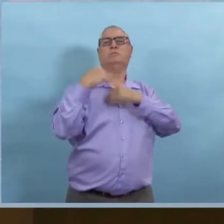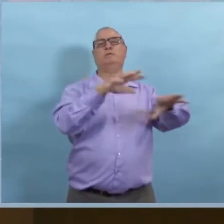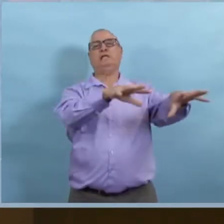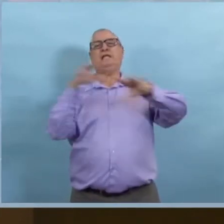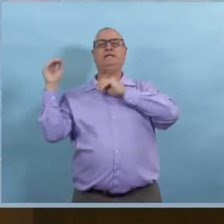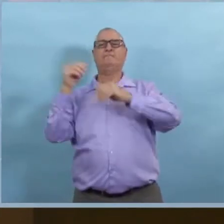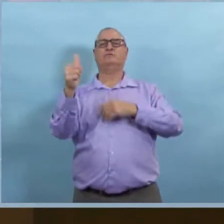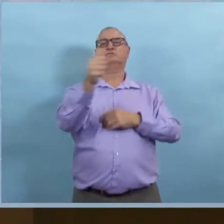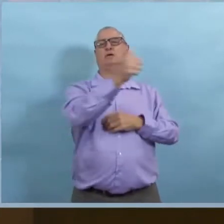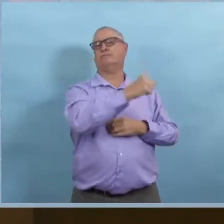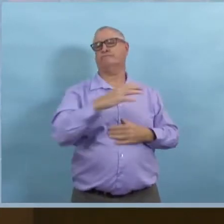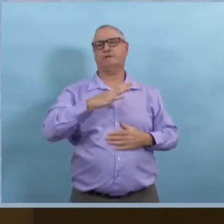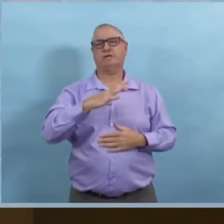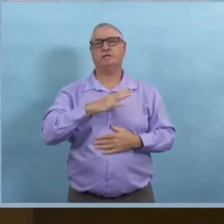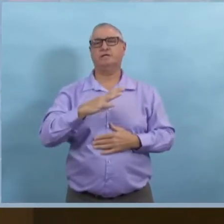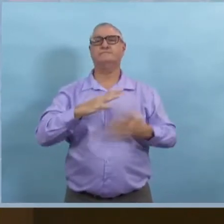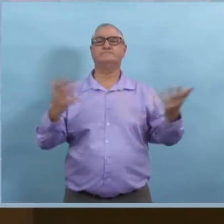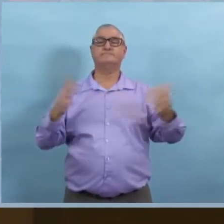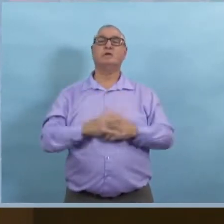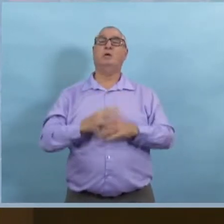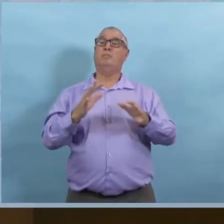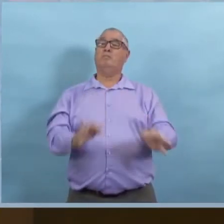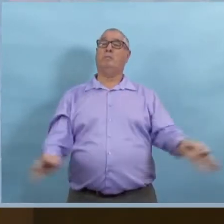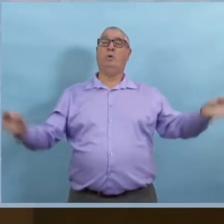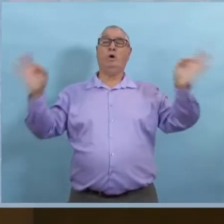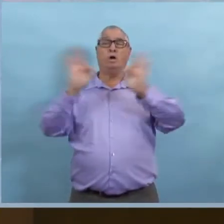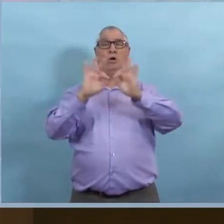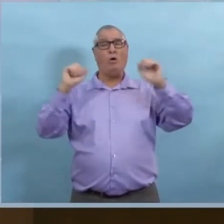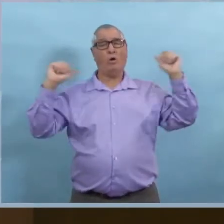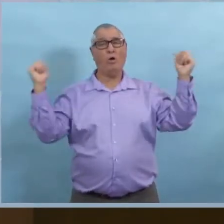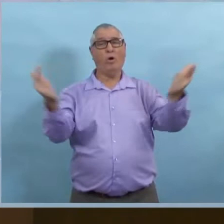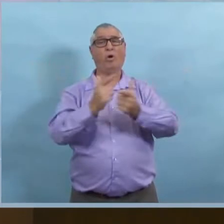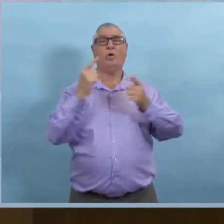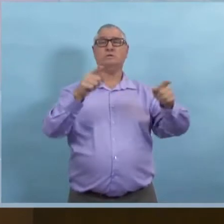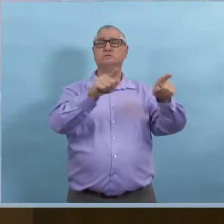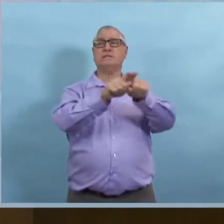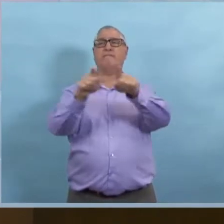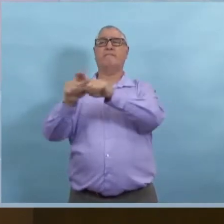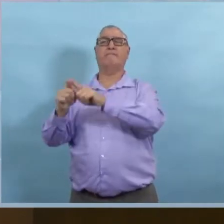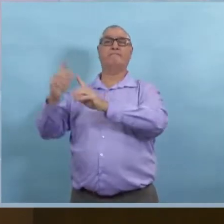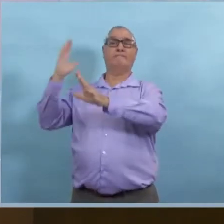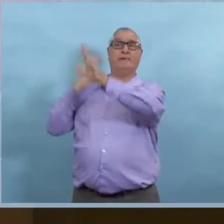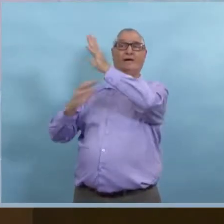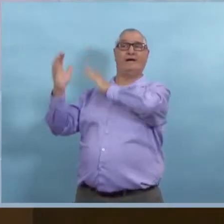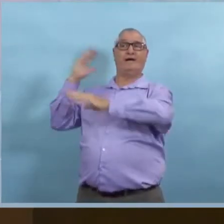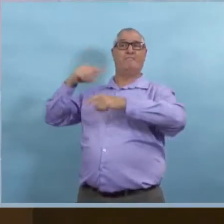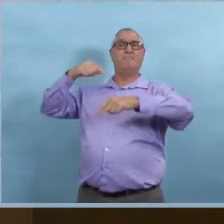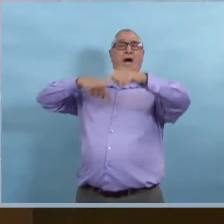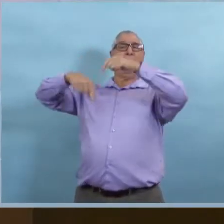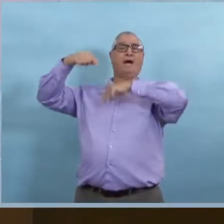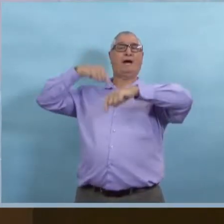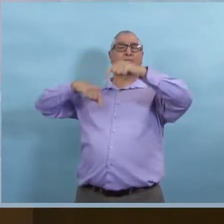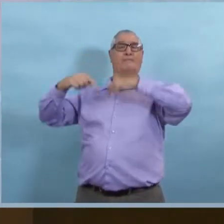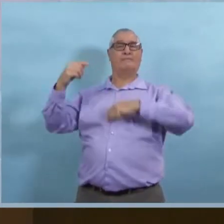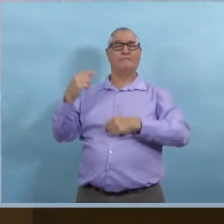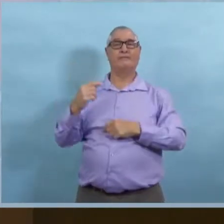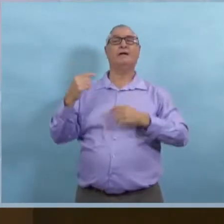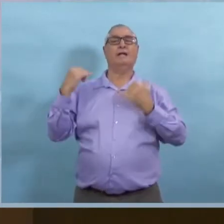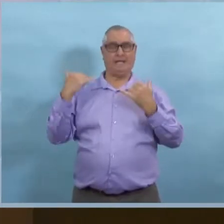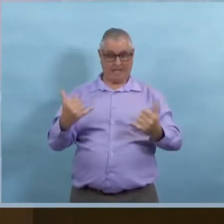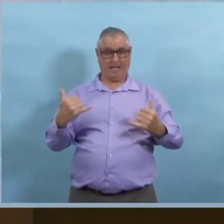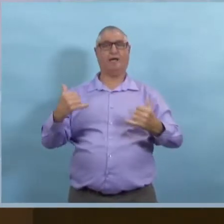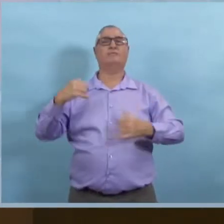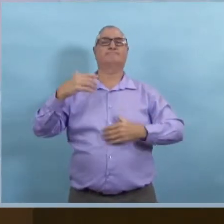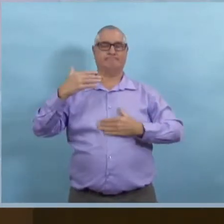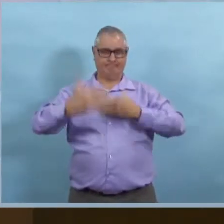Dans les endroits qui sont en intérieur et qui sont encombrés, il faut éviter ça. Il nous faut vraiment tous revenir à ces précautions de